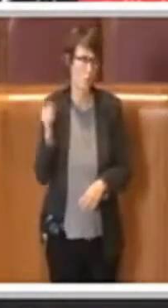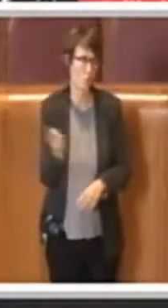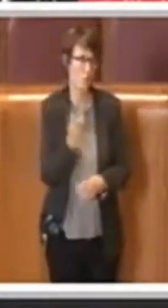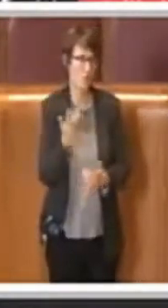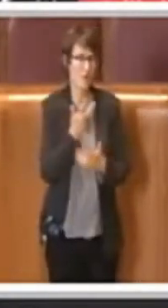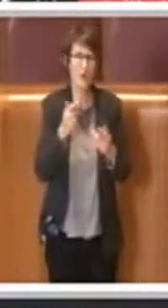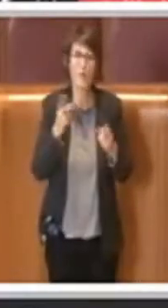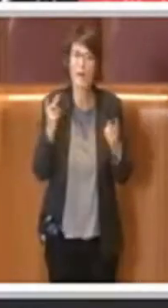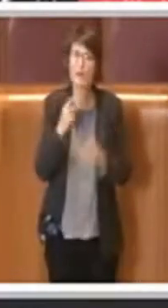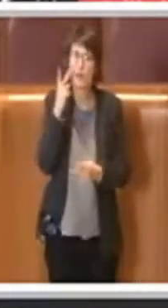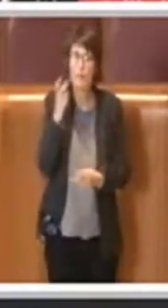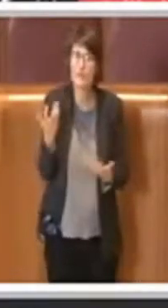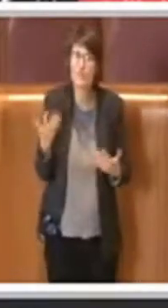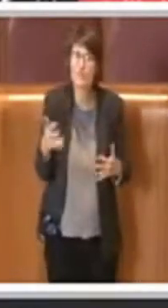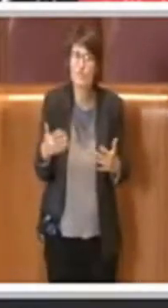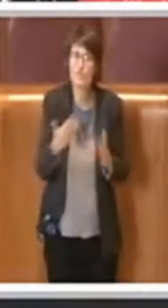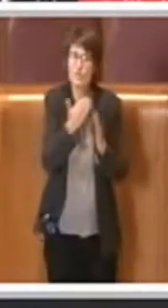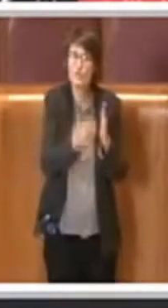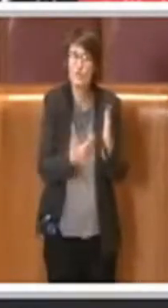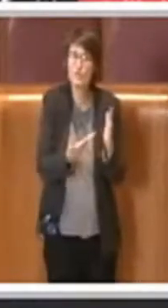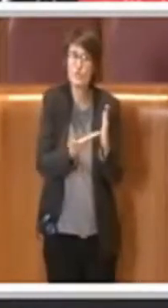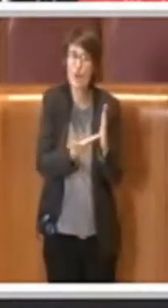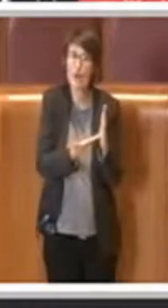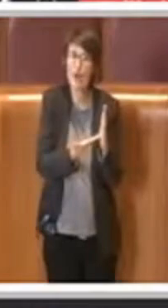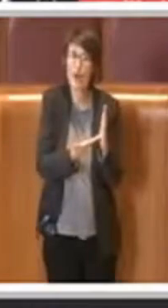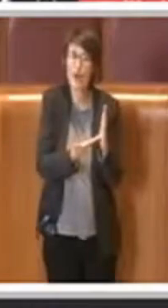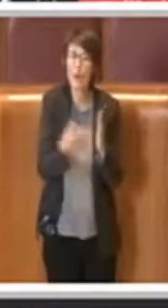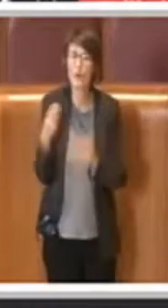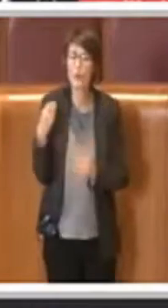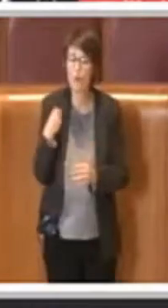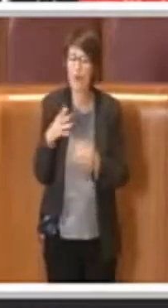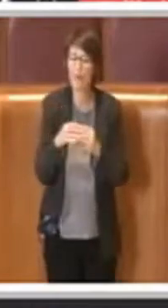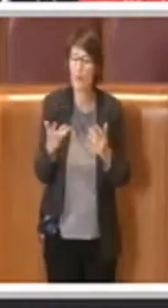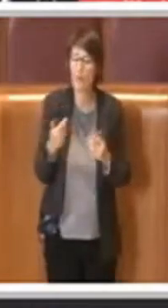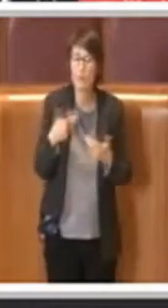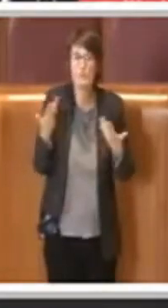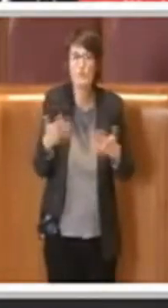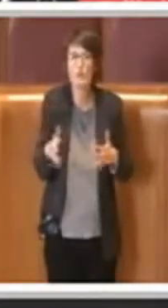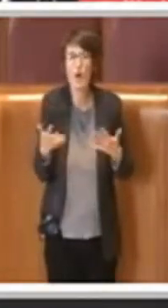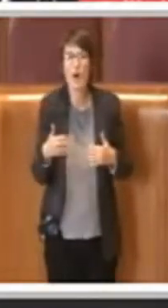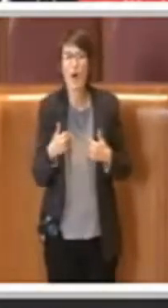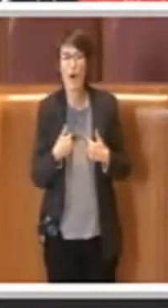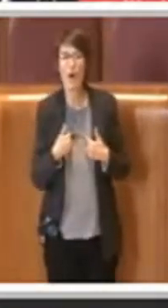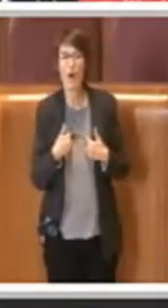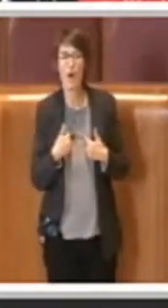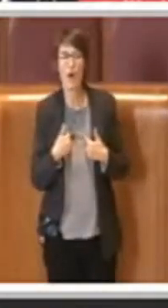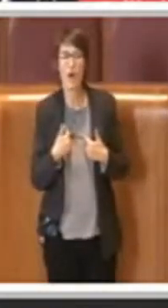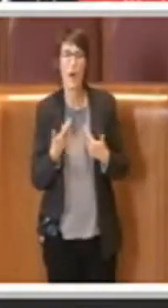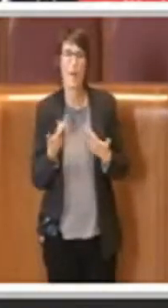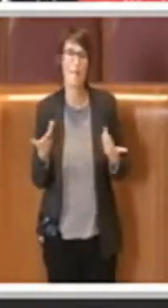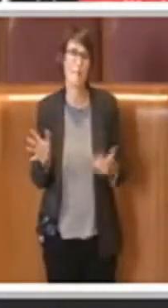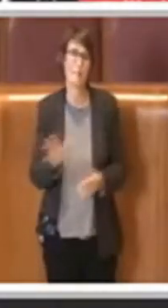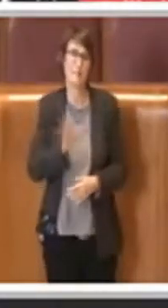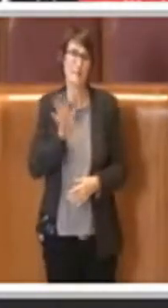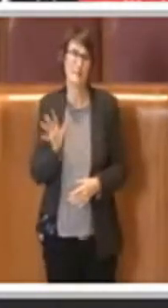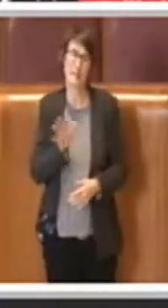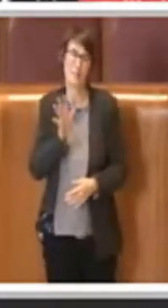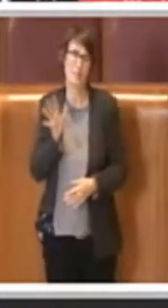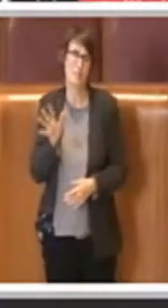previste. Quindi chiederci di fare qualcosa che già è stato fatto, io lo ritengo quanto meno